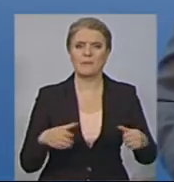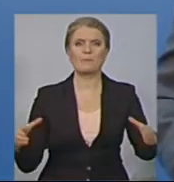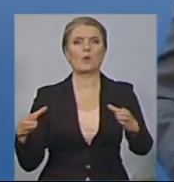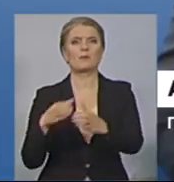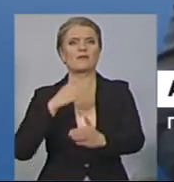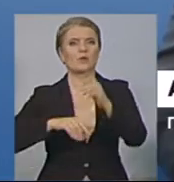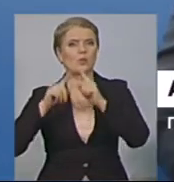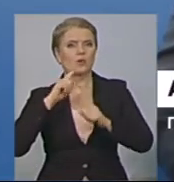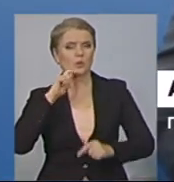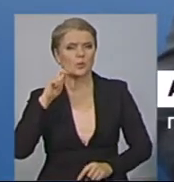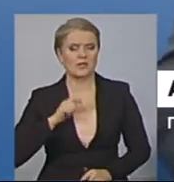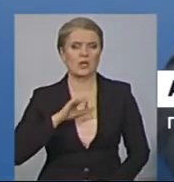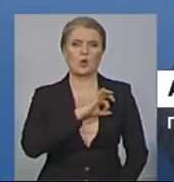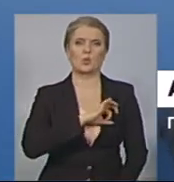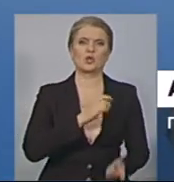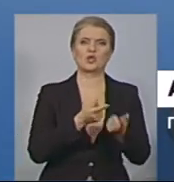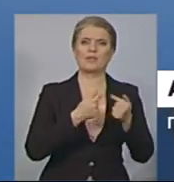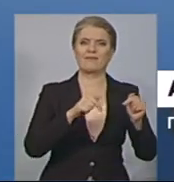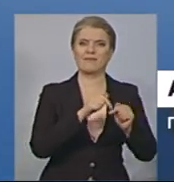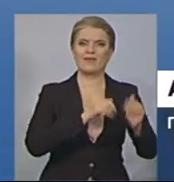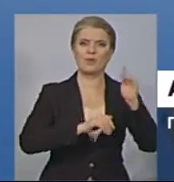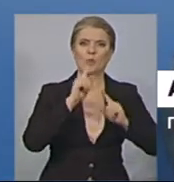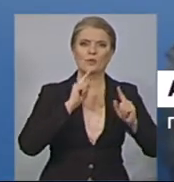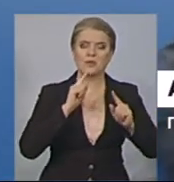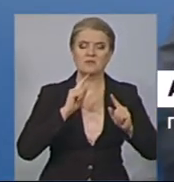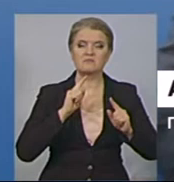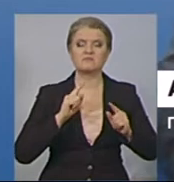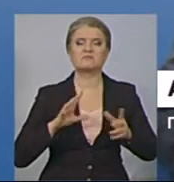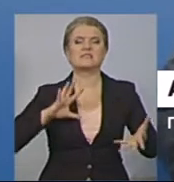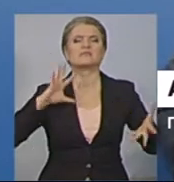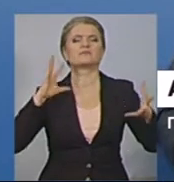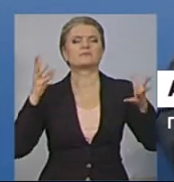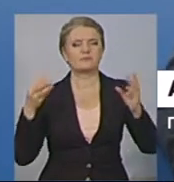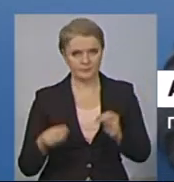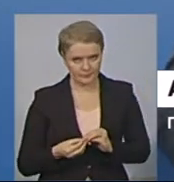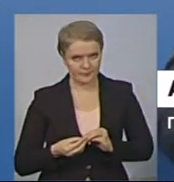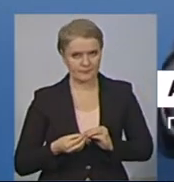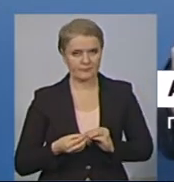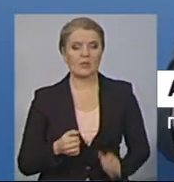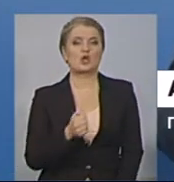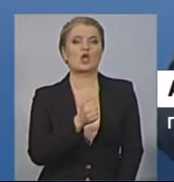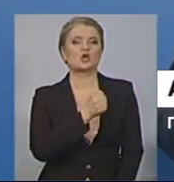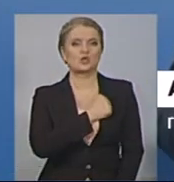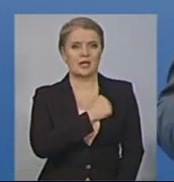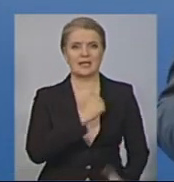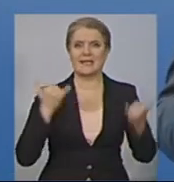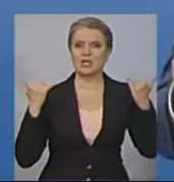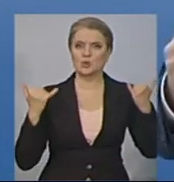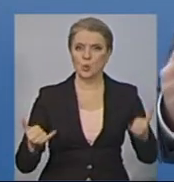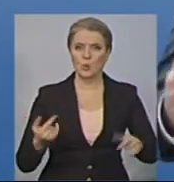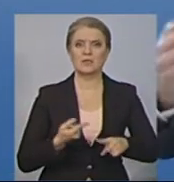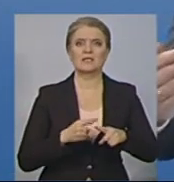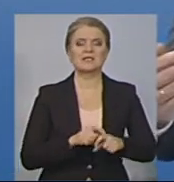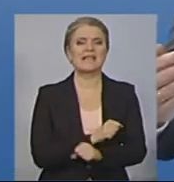з юридичним відділом Верховної Ради України і дійшли до спільного розуміння, що, на жаль, на сьогодні це